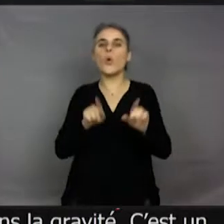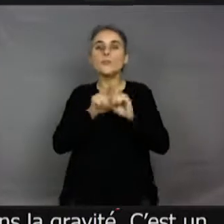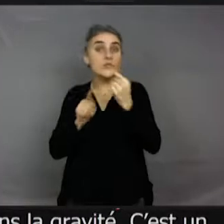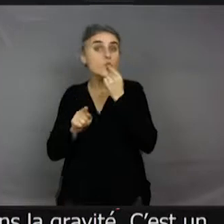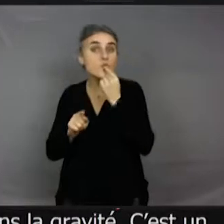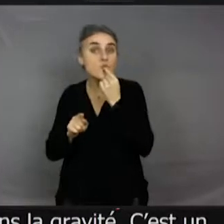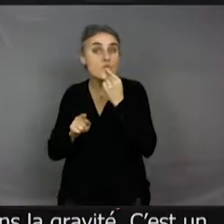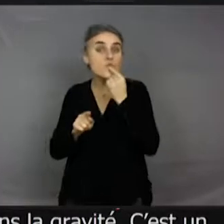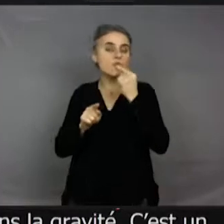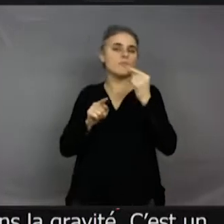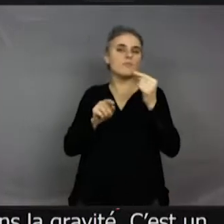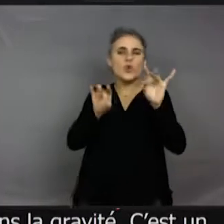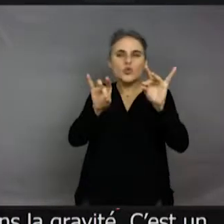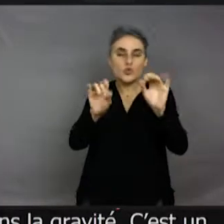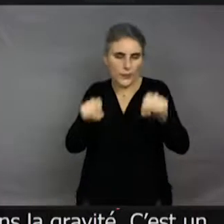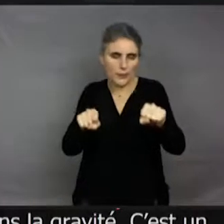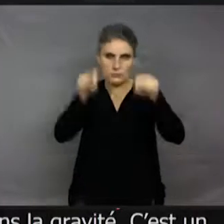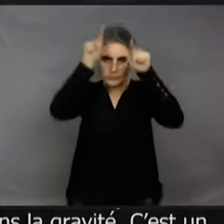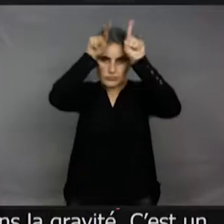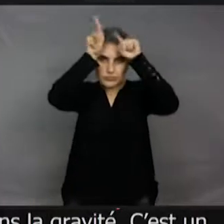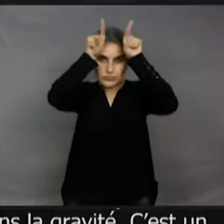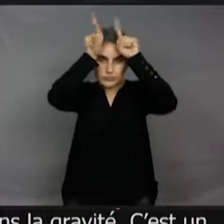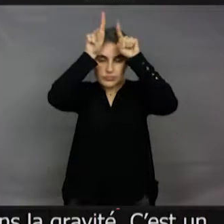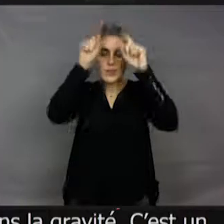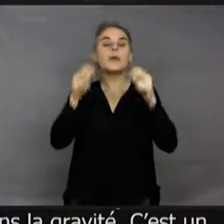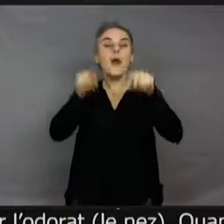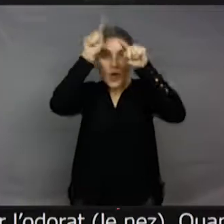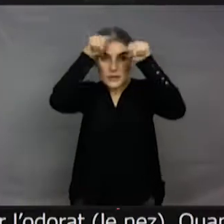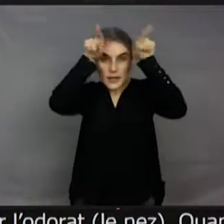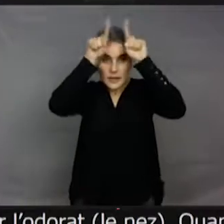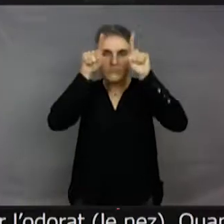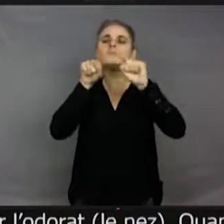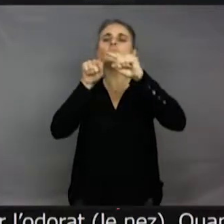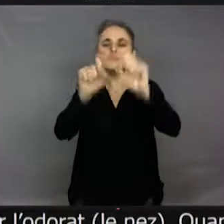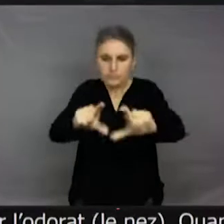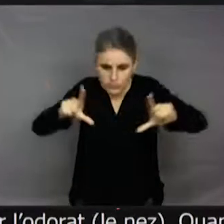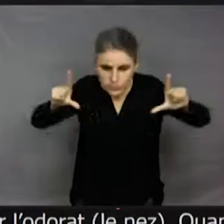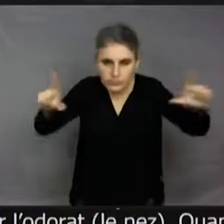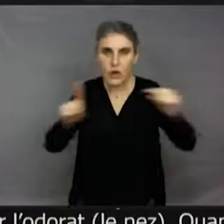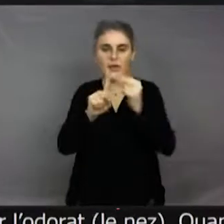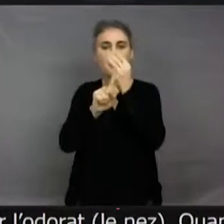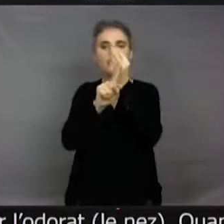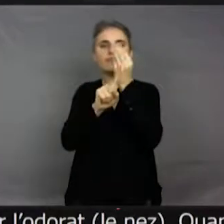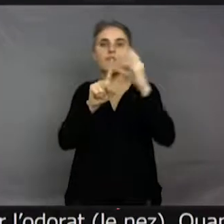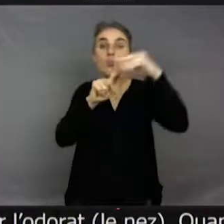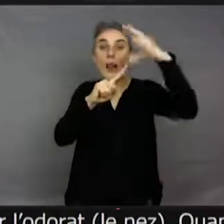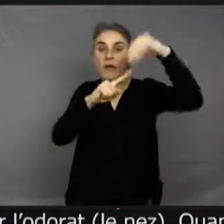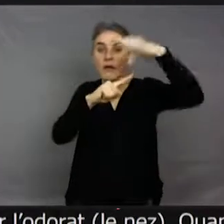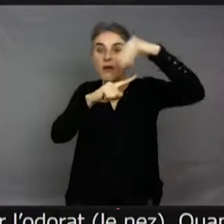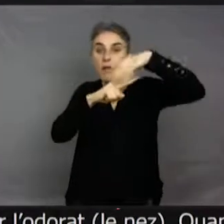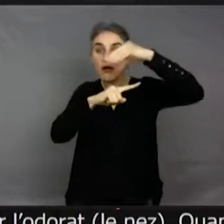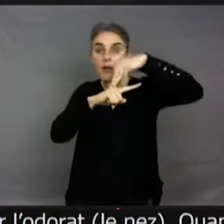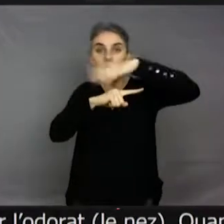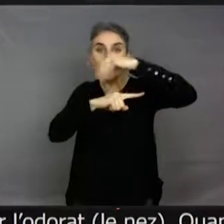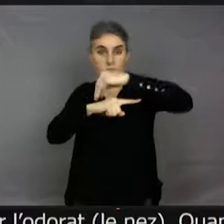aussi. Et en fait, ce qu'il y a quand on prend une loupe, c'est que sur les antennes, c'est plein de micro-poils qu'on appelle des poils sensoriels ou des sensilles. Et les